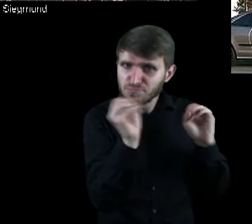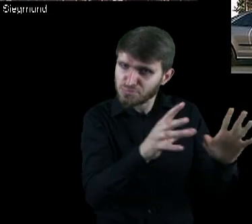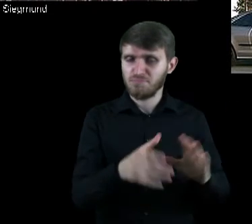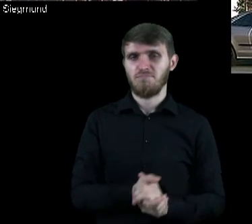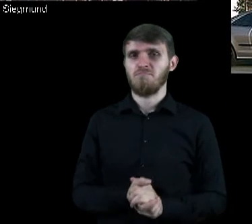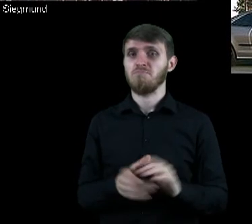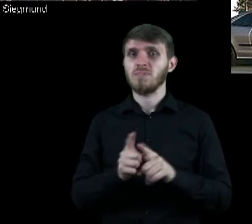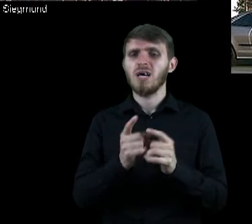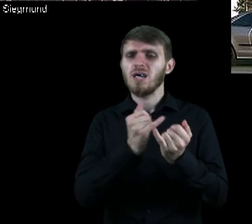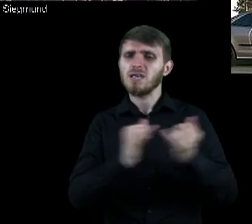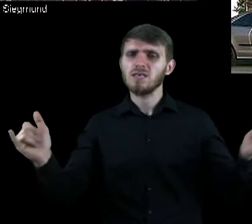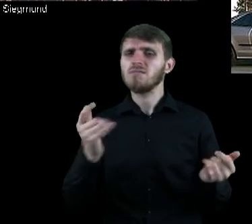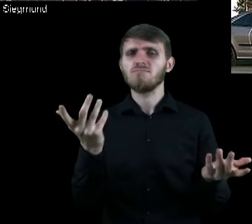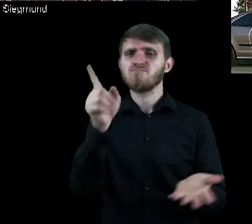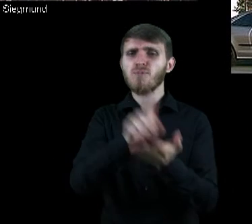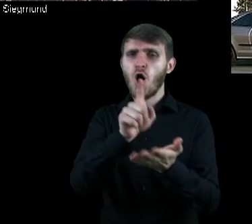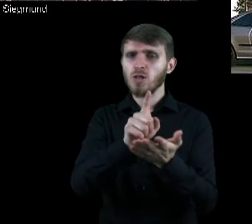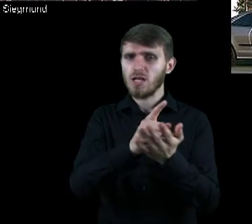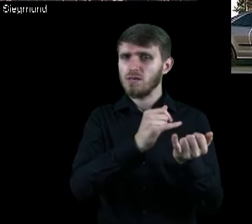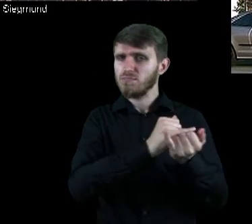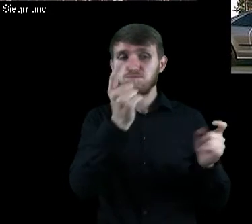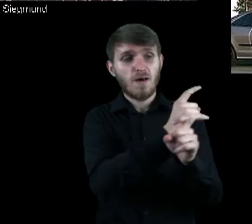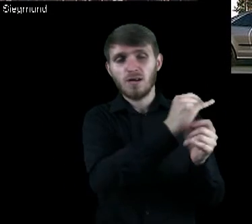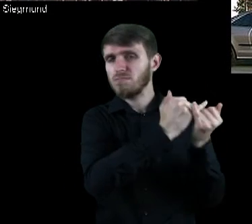bardzo różne poziomy opodatkowania paliw na świecie.